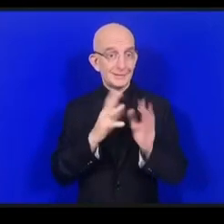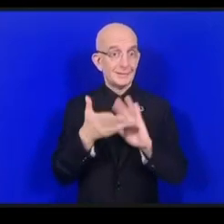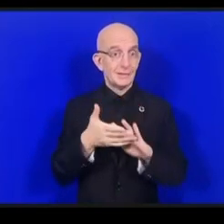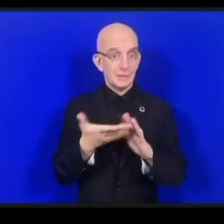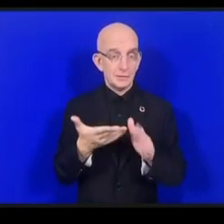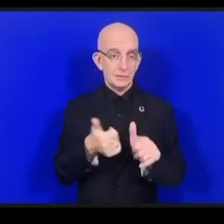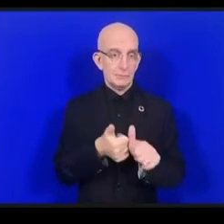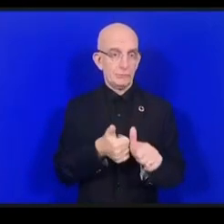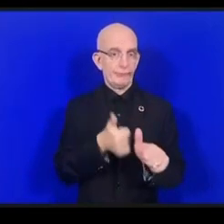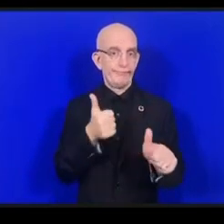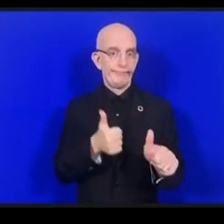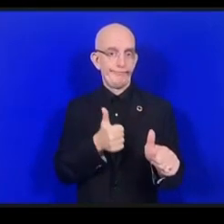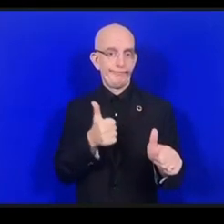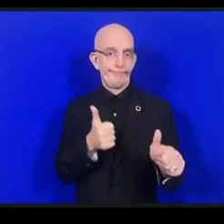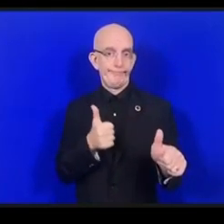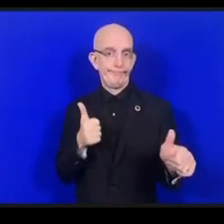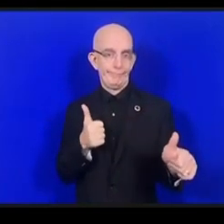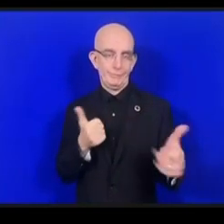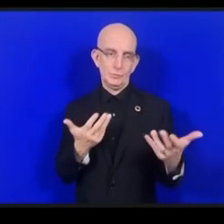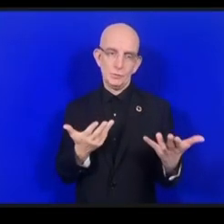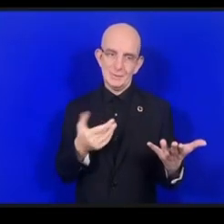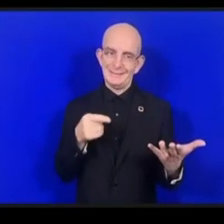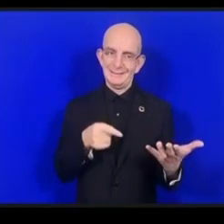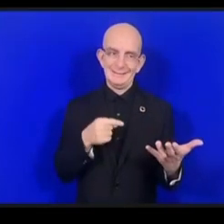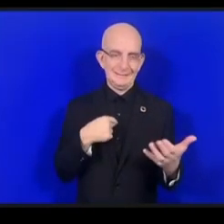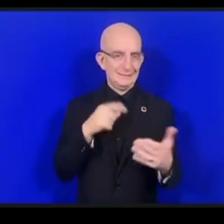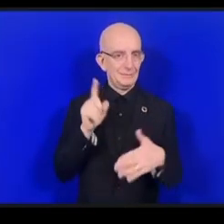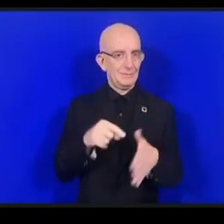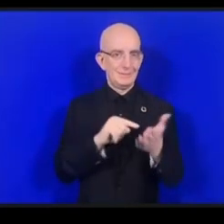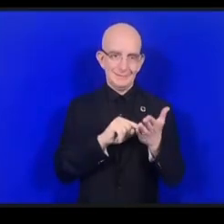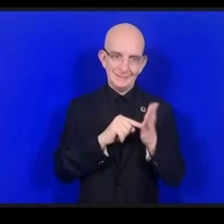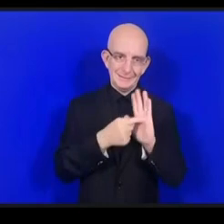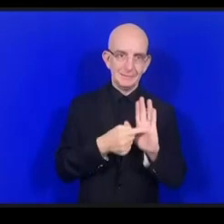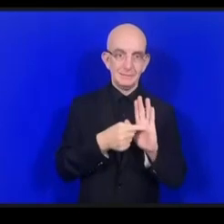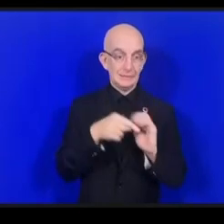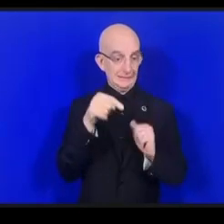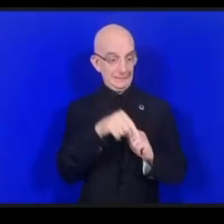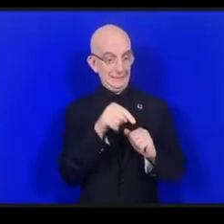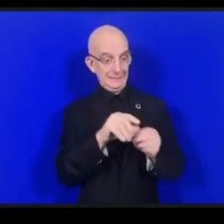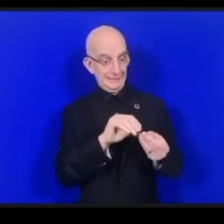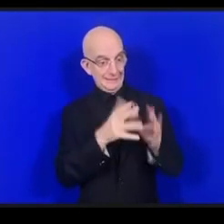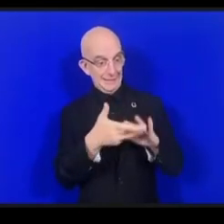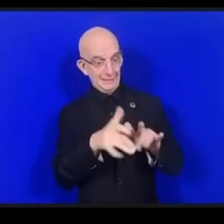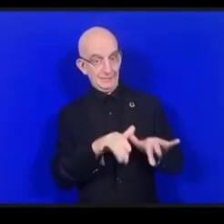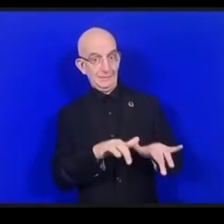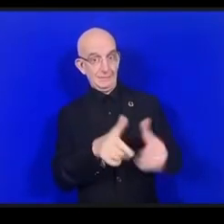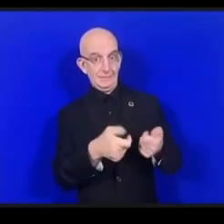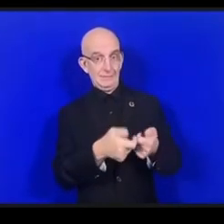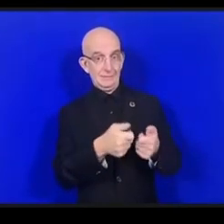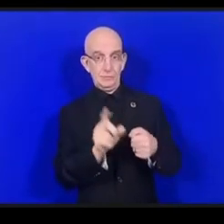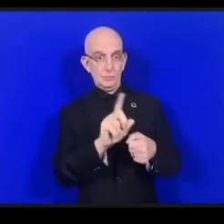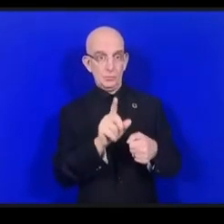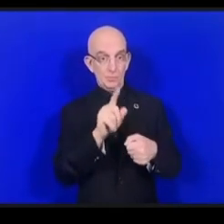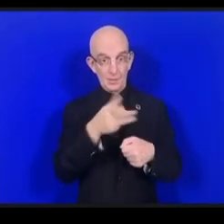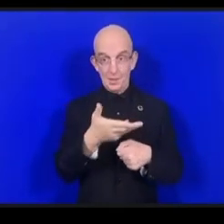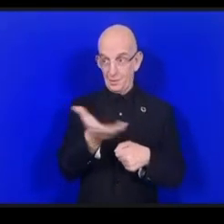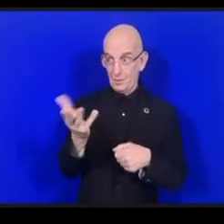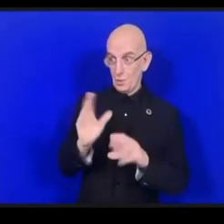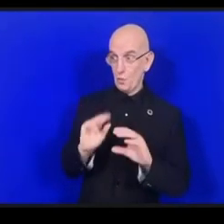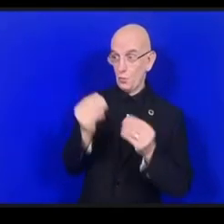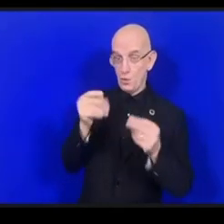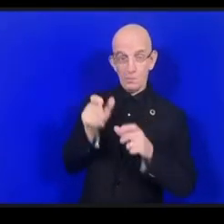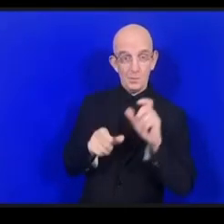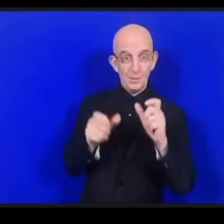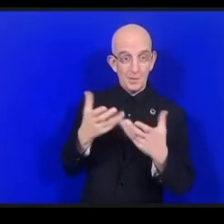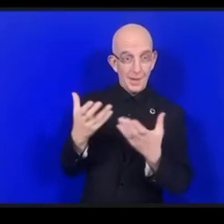عندما لا يتمكن الشباب من دفع تكلفة النفاذ إلى الإنترنت فهذا معناه أن هناك من من